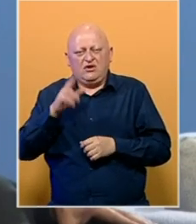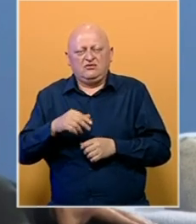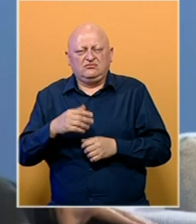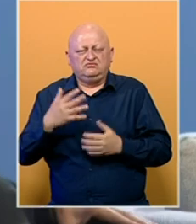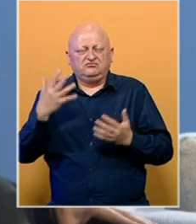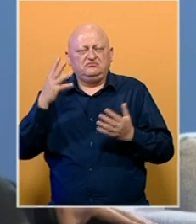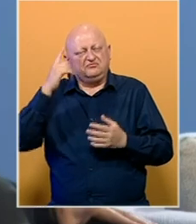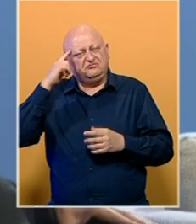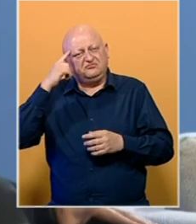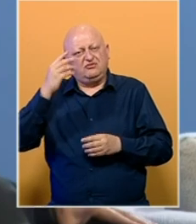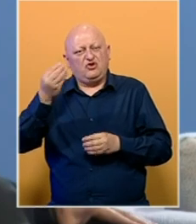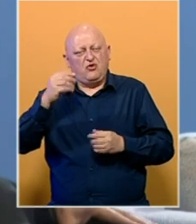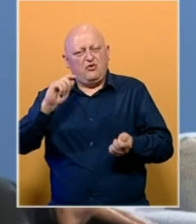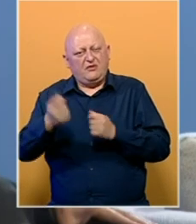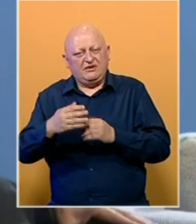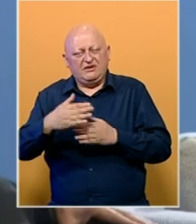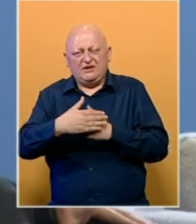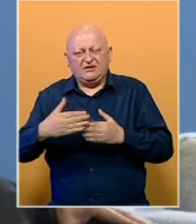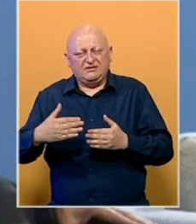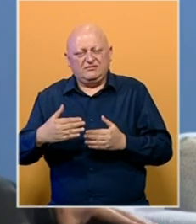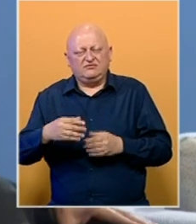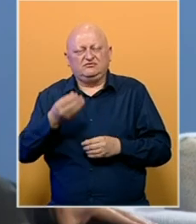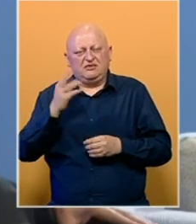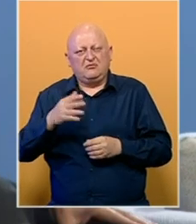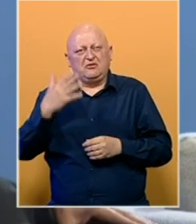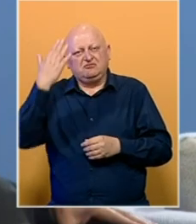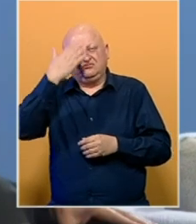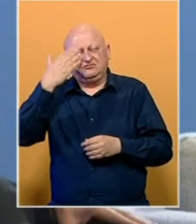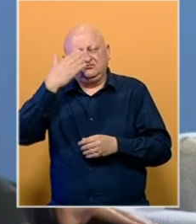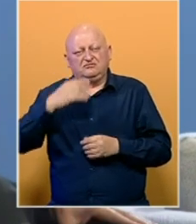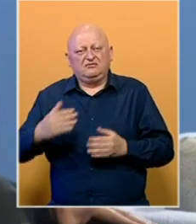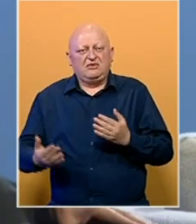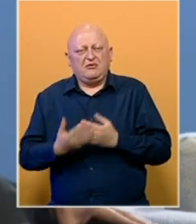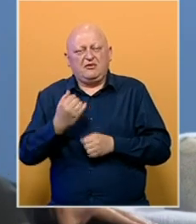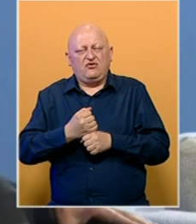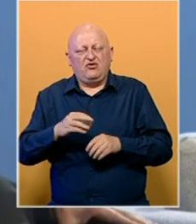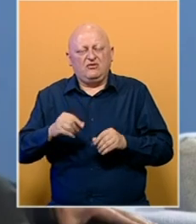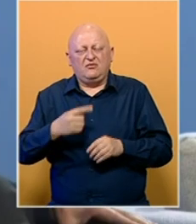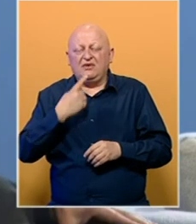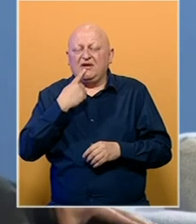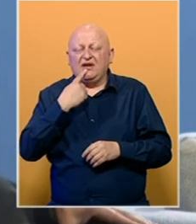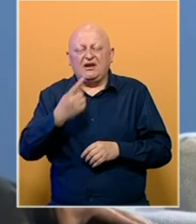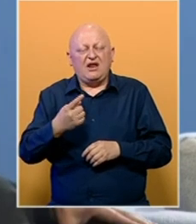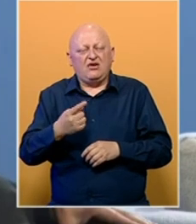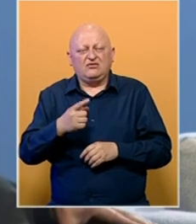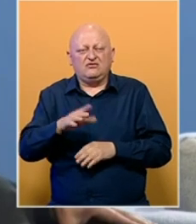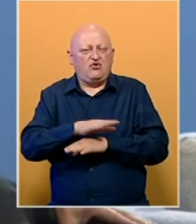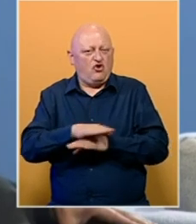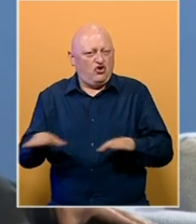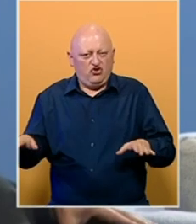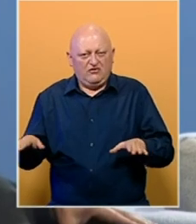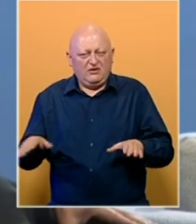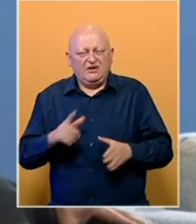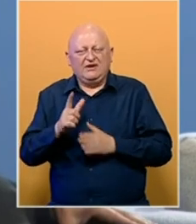fantazije da bi bilo dobro mijenjati granice ili imaju fantazije da kreiraju nove zemlje. Rekao bih im da je gotovo.